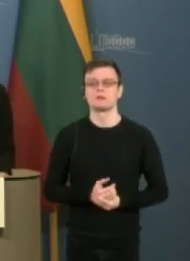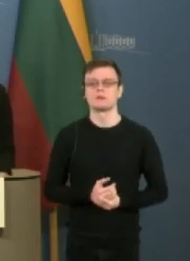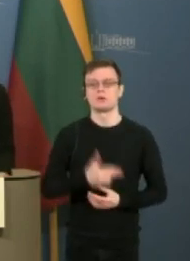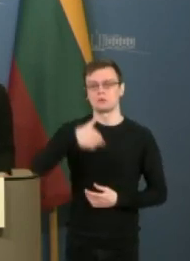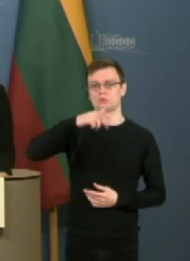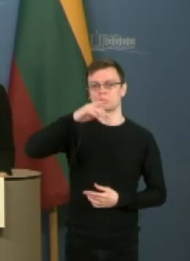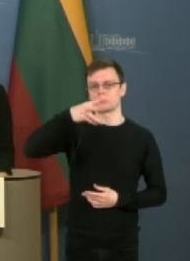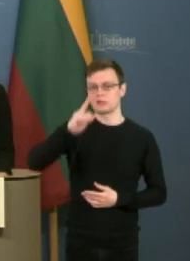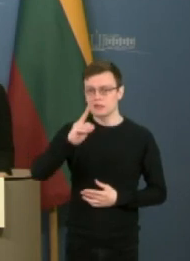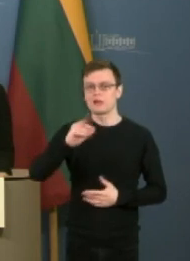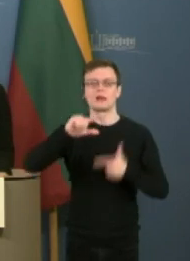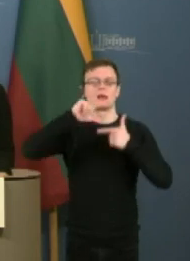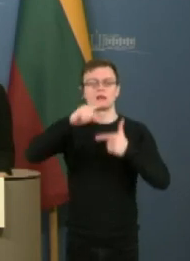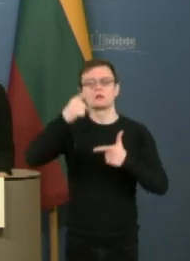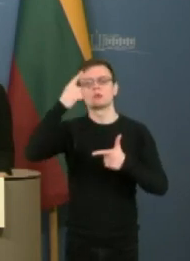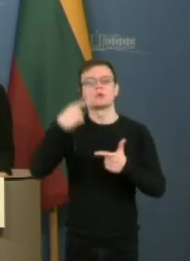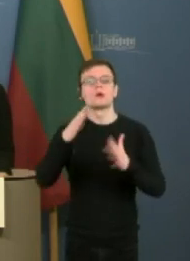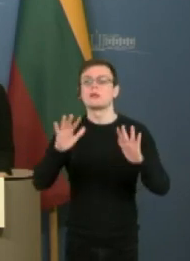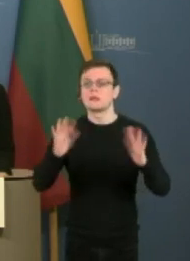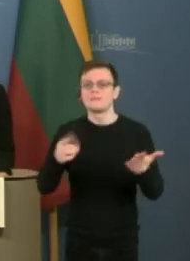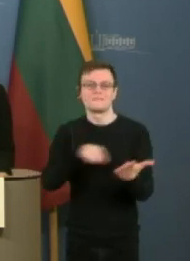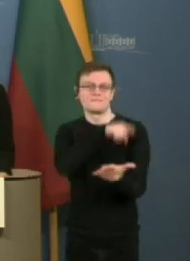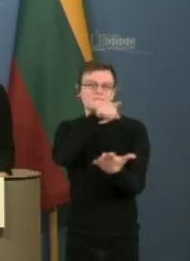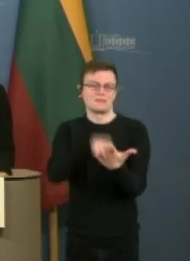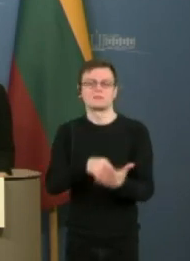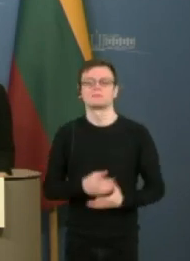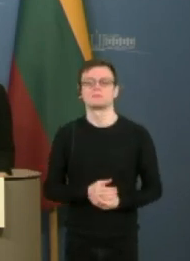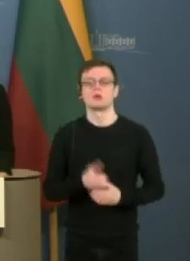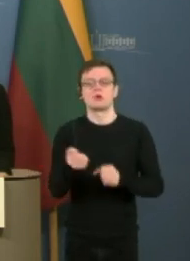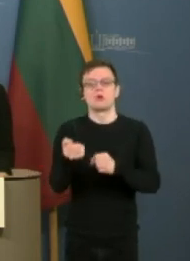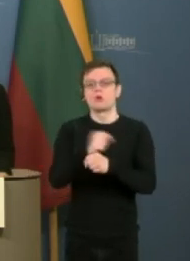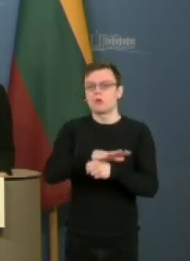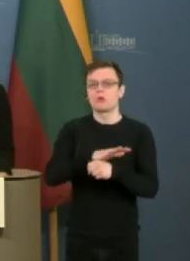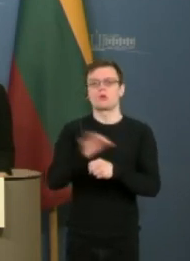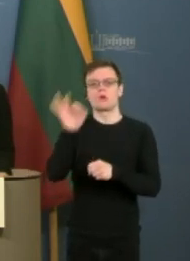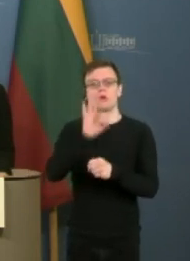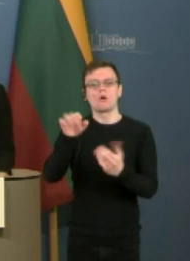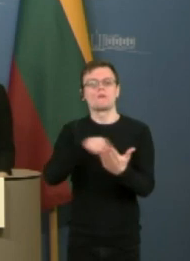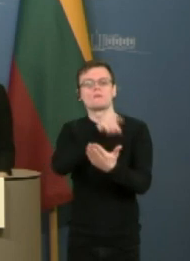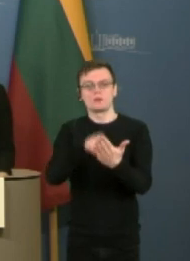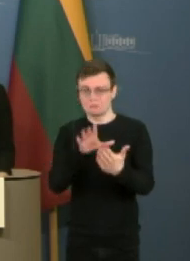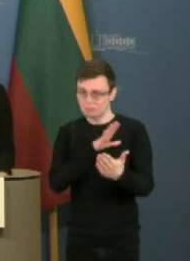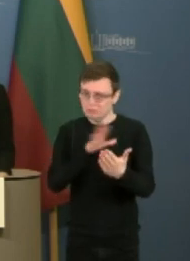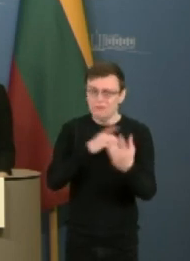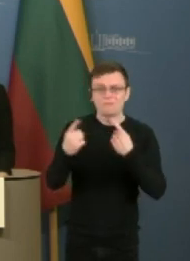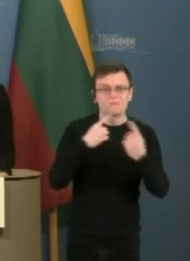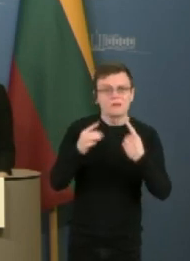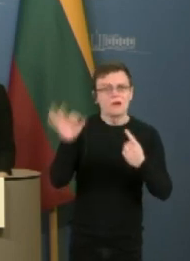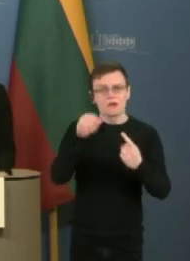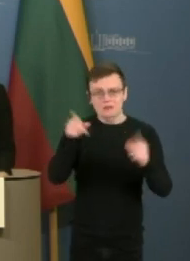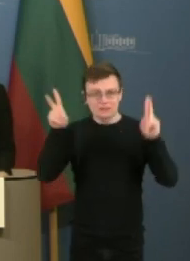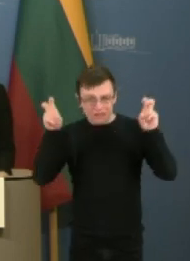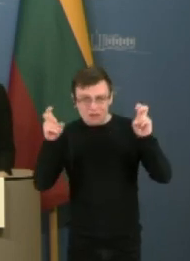LRT nacionalinio transliuotojo ir turiu klausimą apie koronavirusą. Tai ar buvo kalbėta galbūt